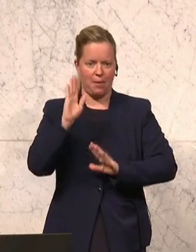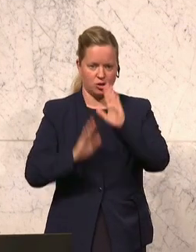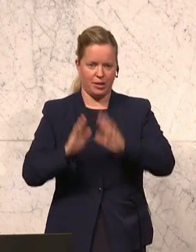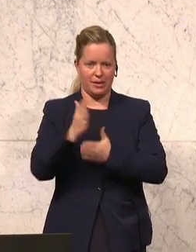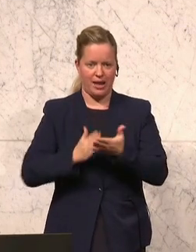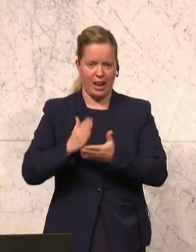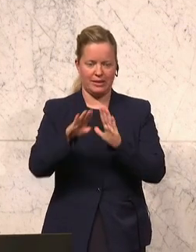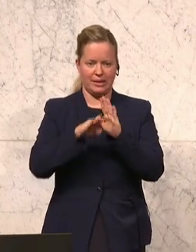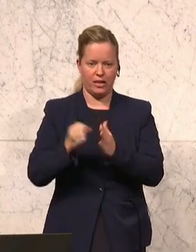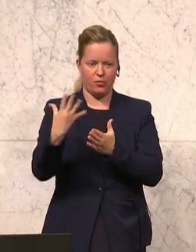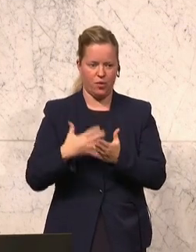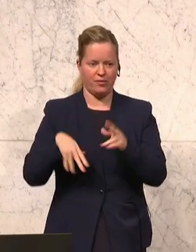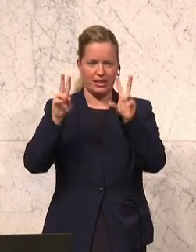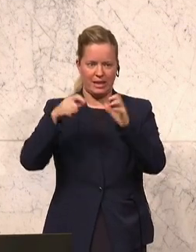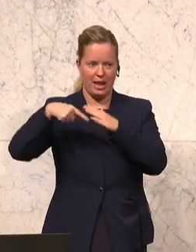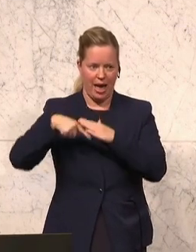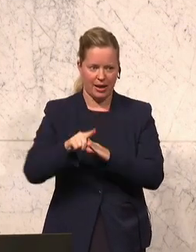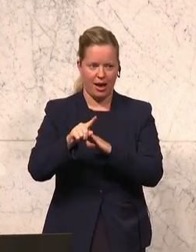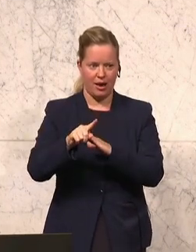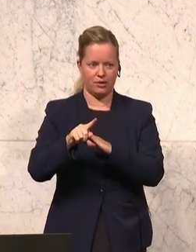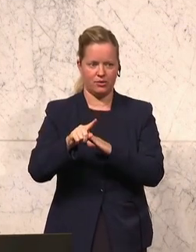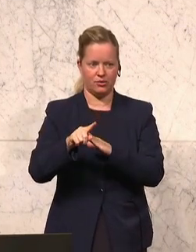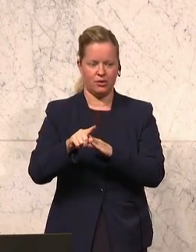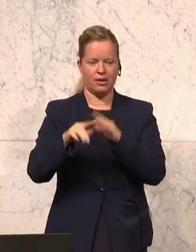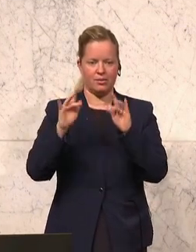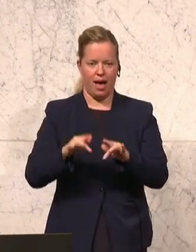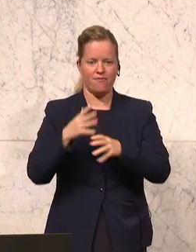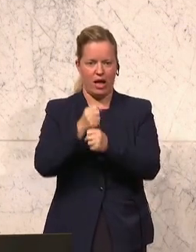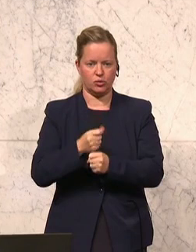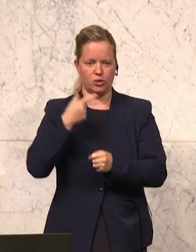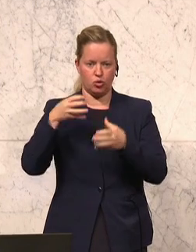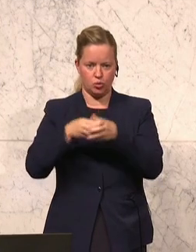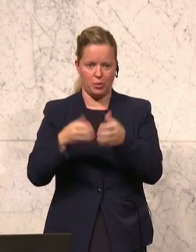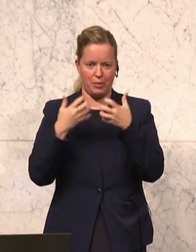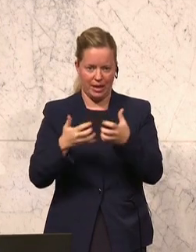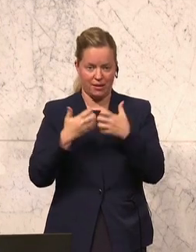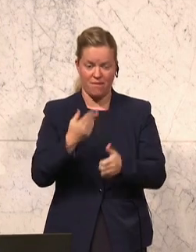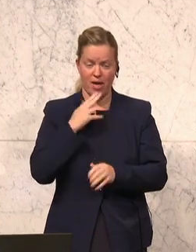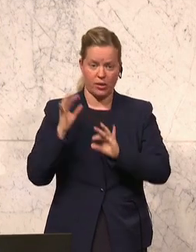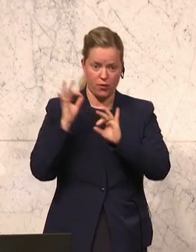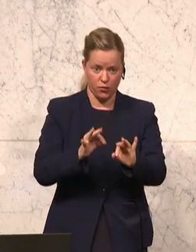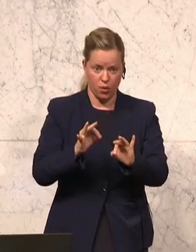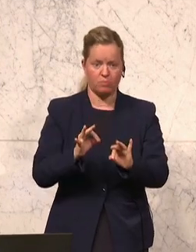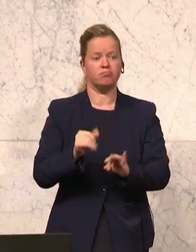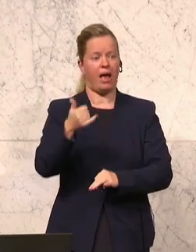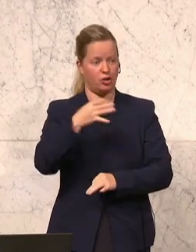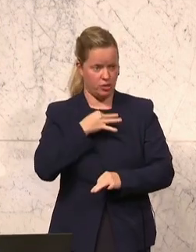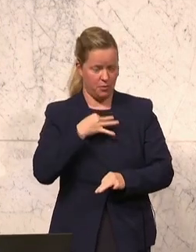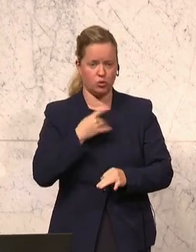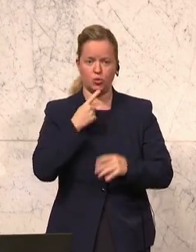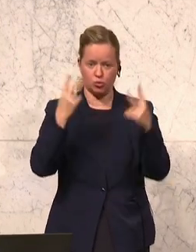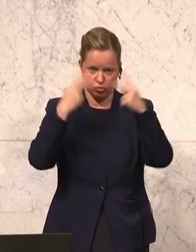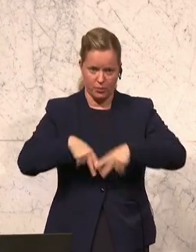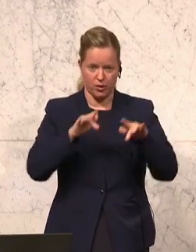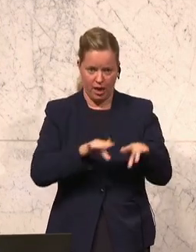Gesetzesentwurfs am Titel und Eingang in der Fassung des Ausschussberichts. Wer dafür ist, auch hier ist die einstimmige Zustimmung